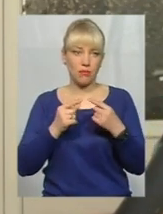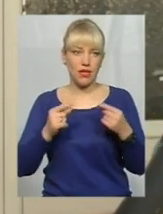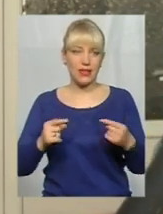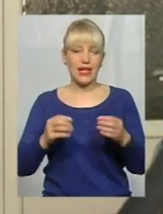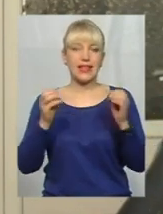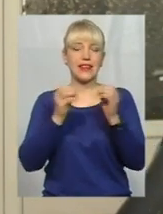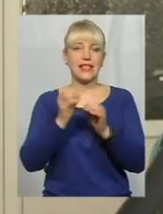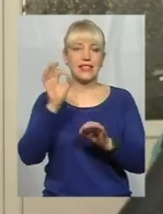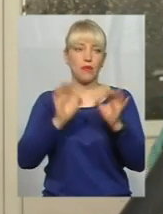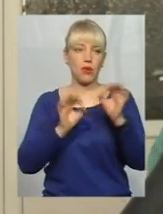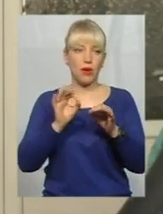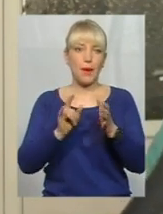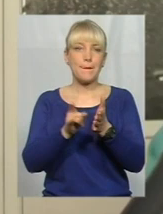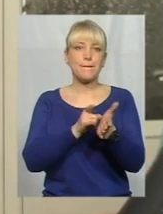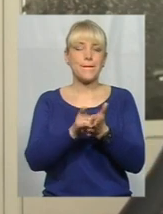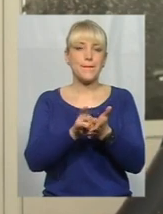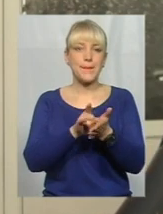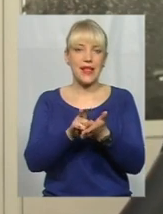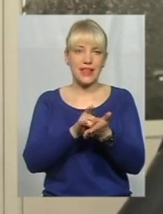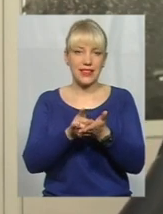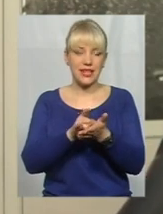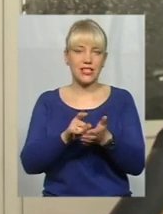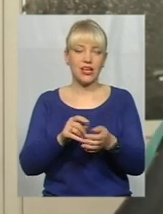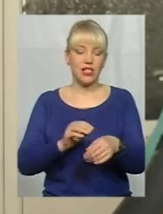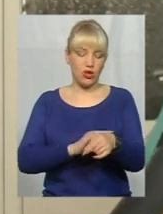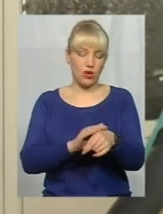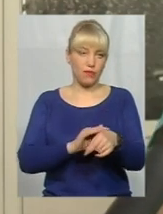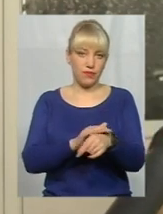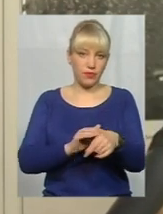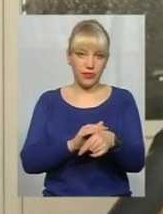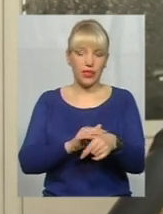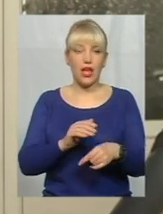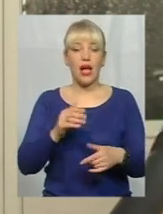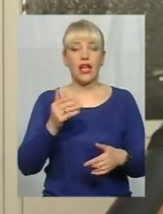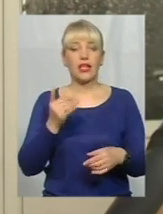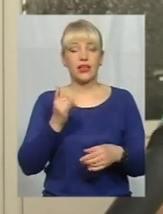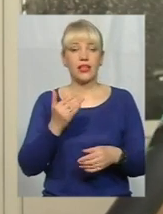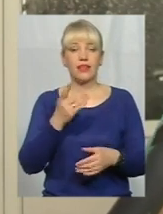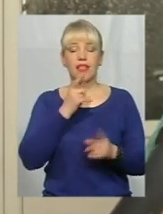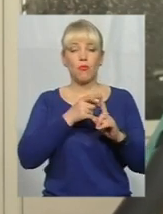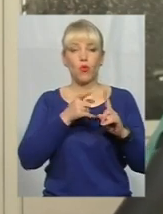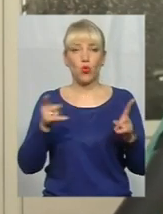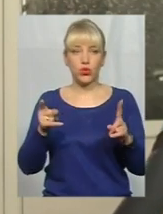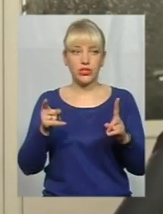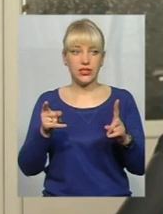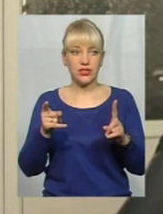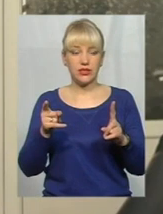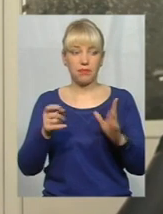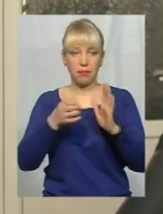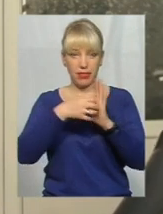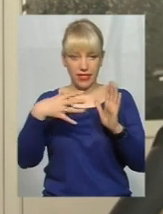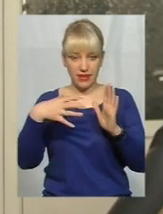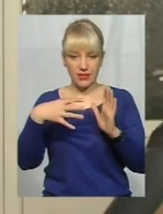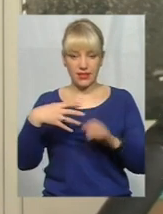-процентний мільний розчин. А якщо безпосередньо намилити, то відповідно, і на протязі 15